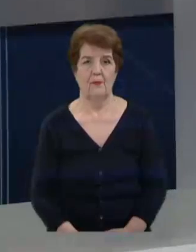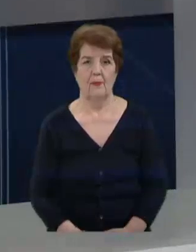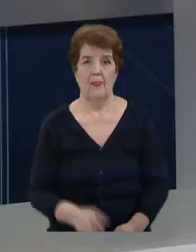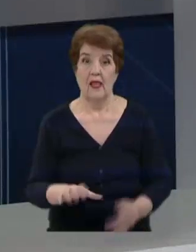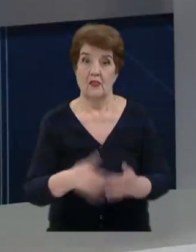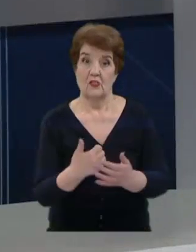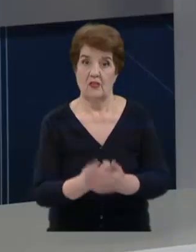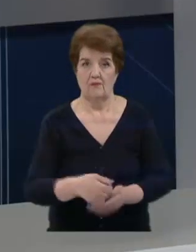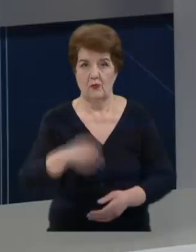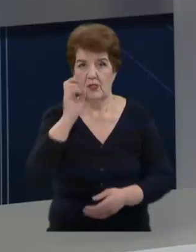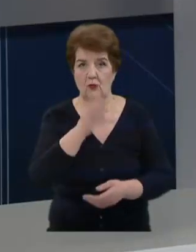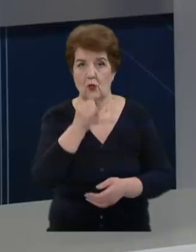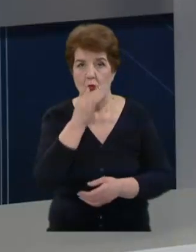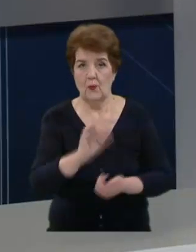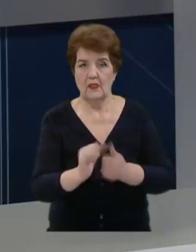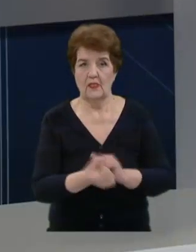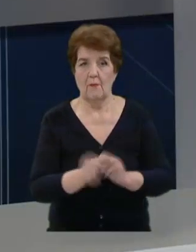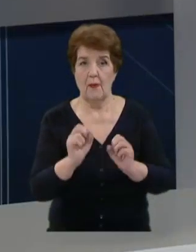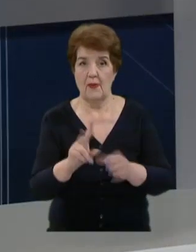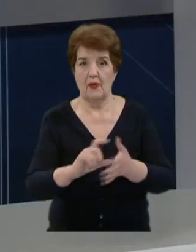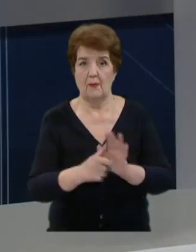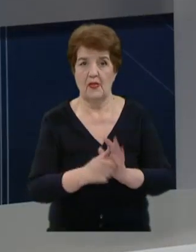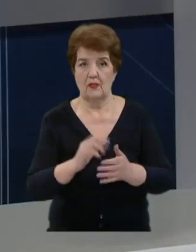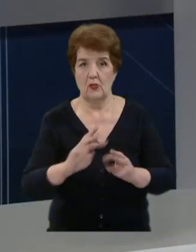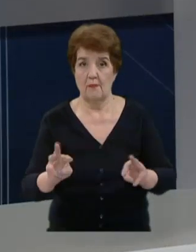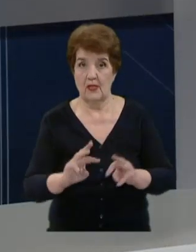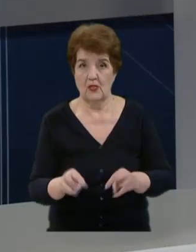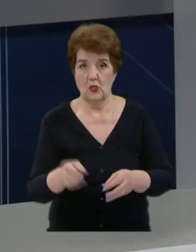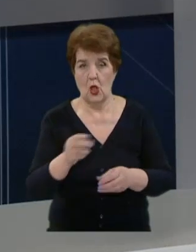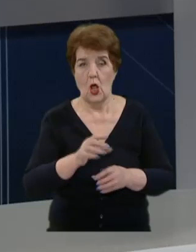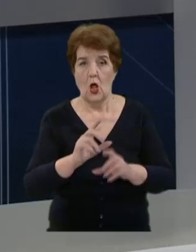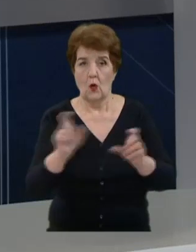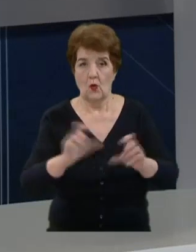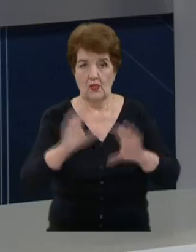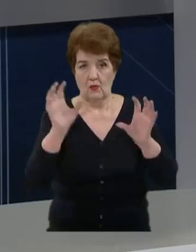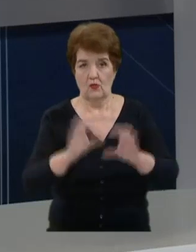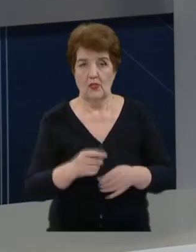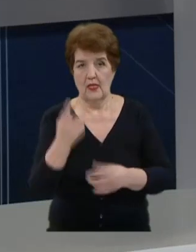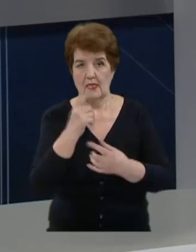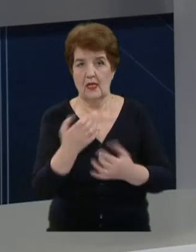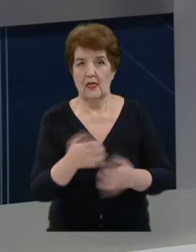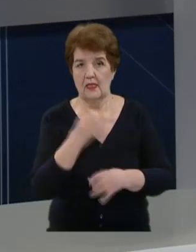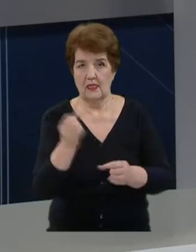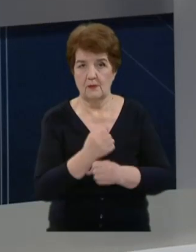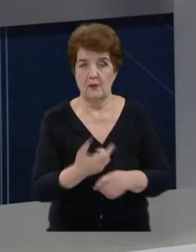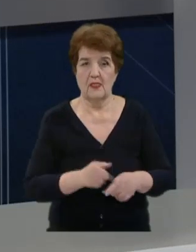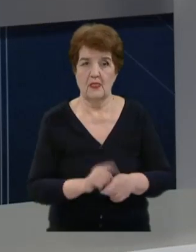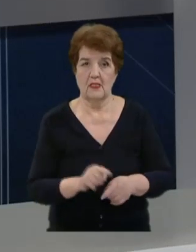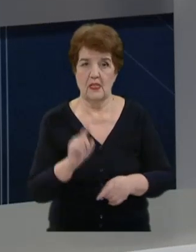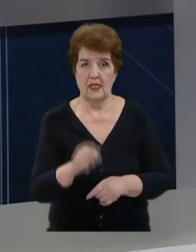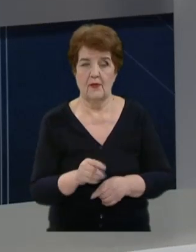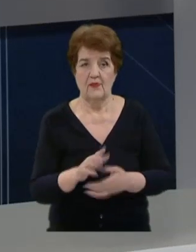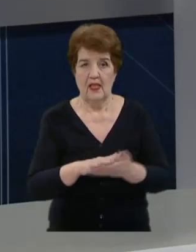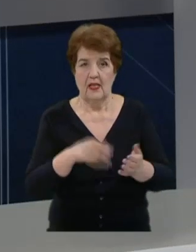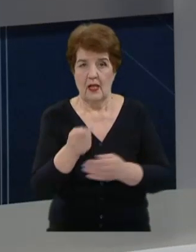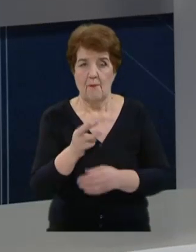Șeful statului nu poate schimba membrii cabinetului de miniștrie. Curtea Constituțională a declarat astăzi inadmisibilă sesizarea președintelui